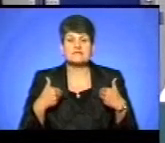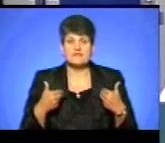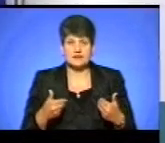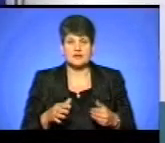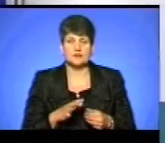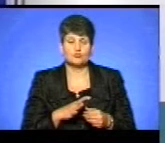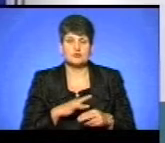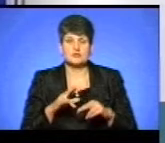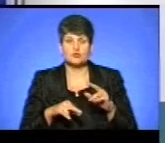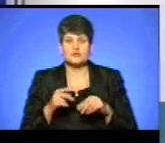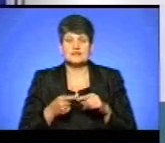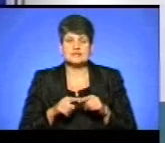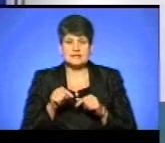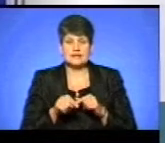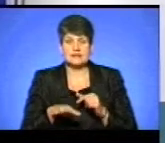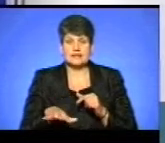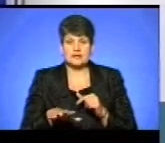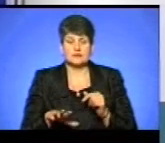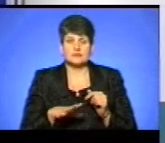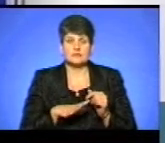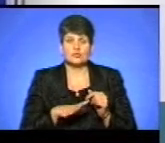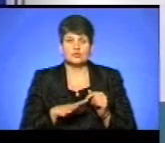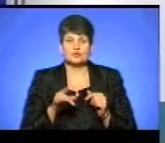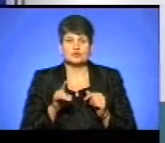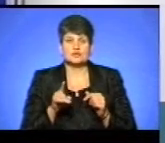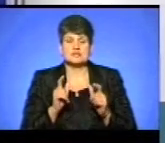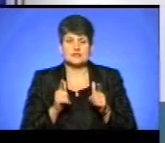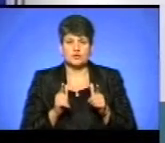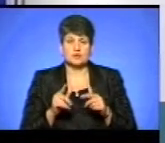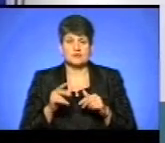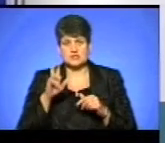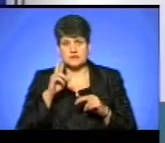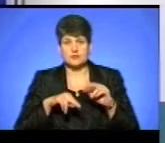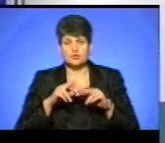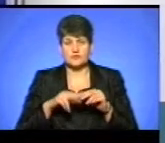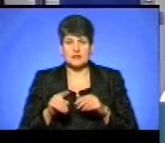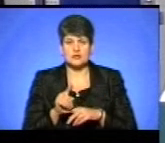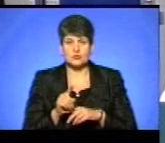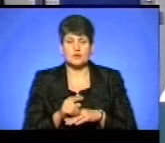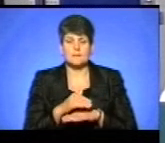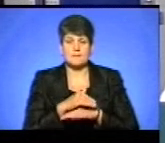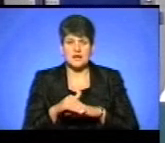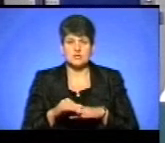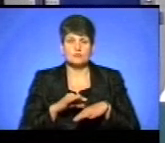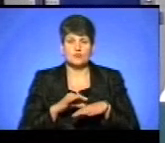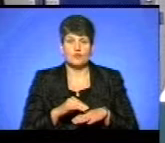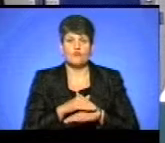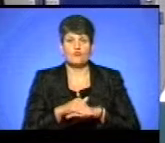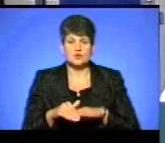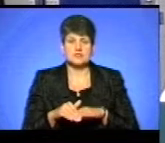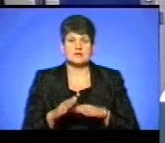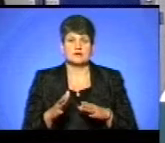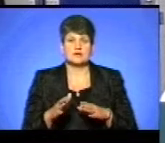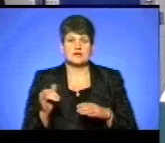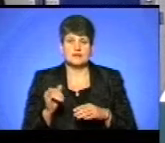по забудові цієї ділянки, відповідалися, що згідно державних будівельних норм, межі парків проводяться по вулицях, по межах